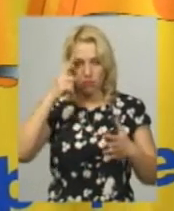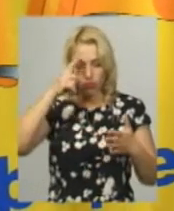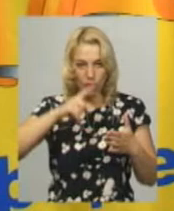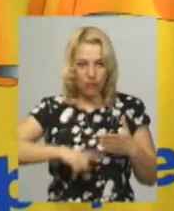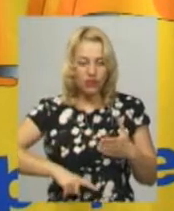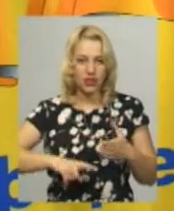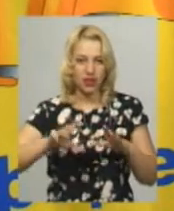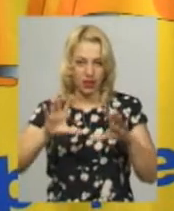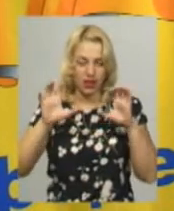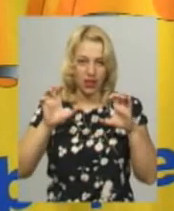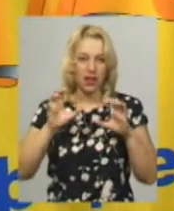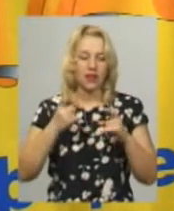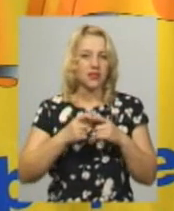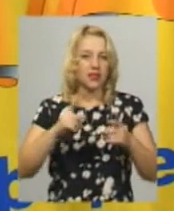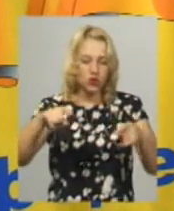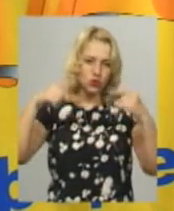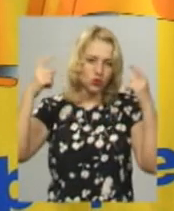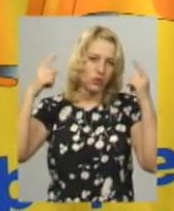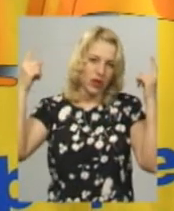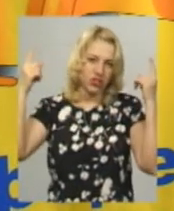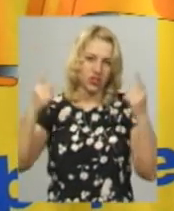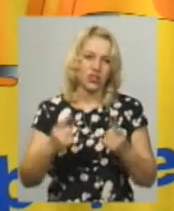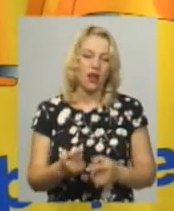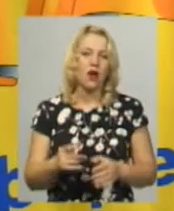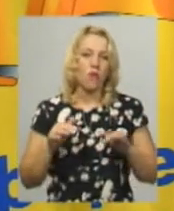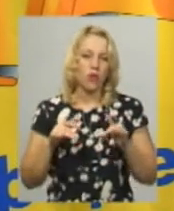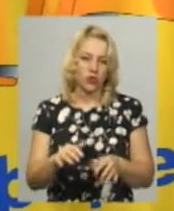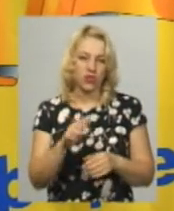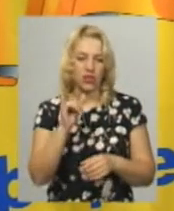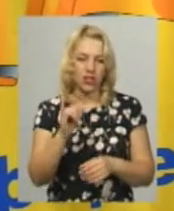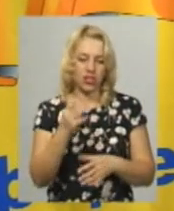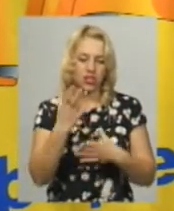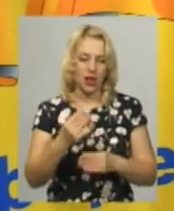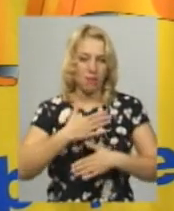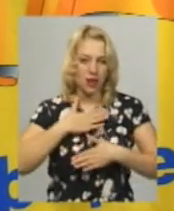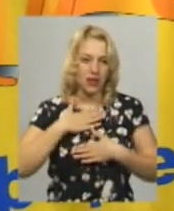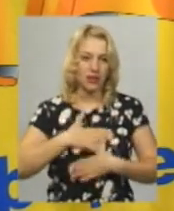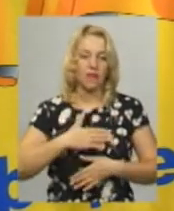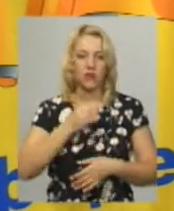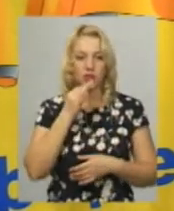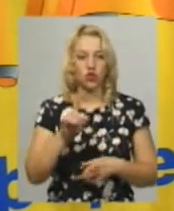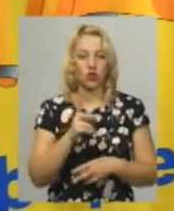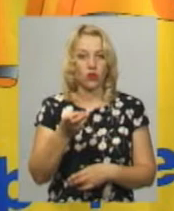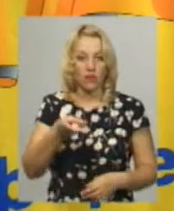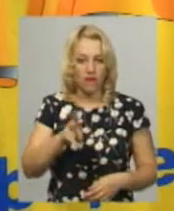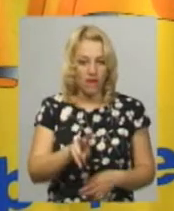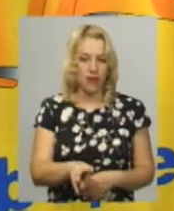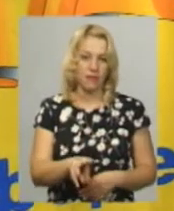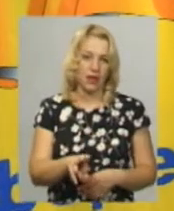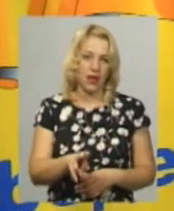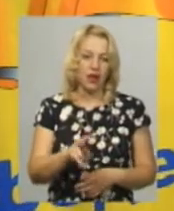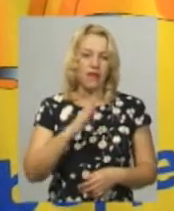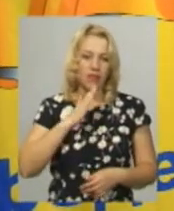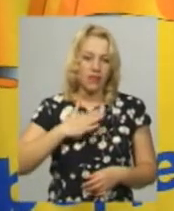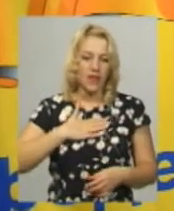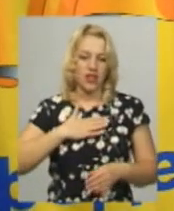сумасшедша подія і дуже приємна. А ще дуже приємно сказати, що два наших